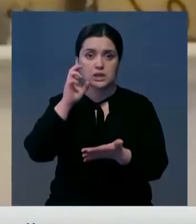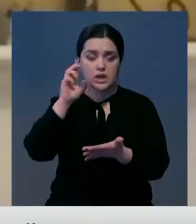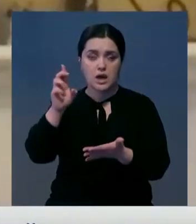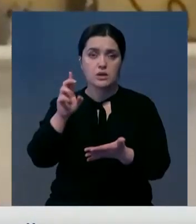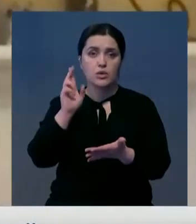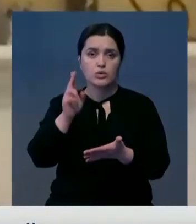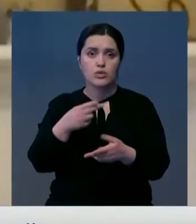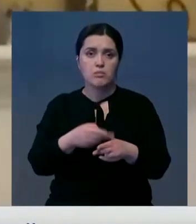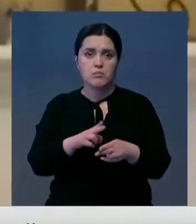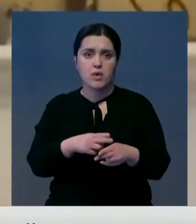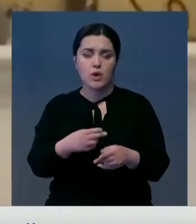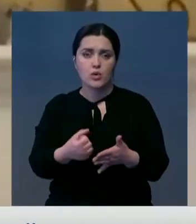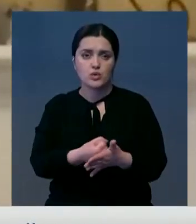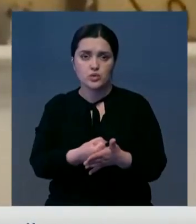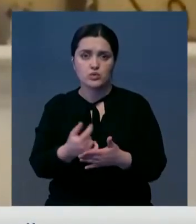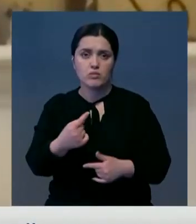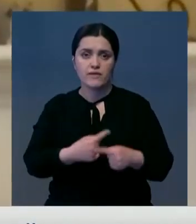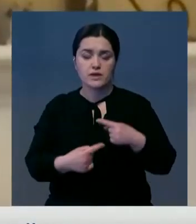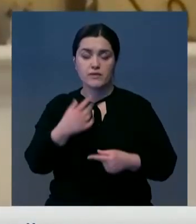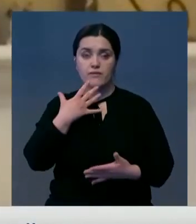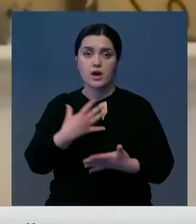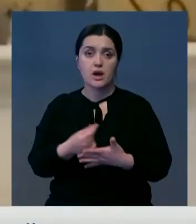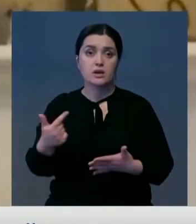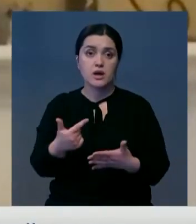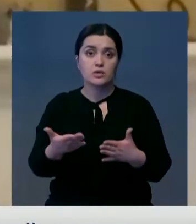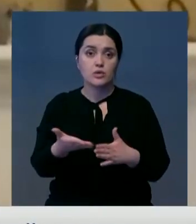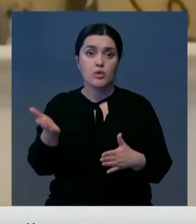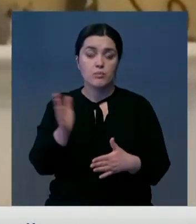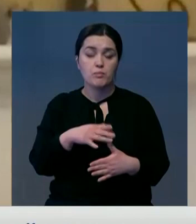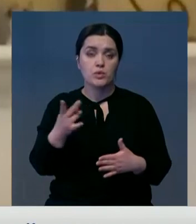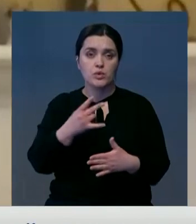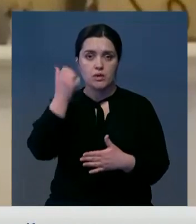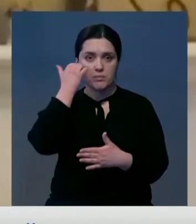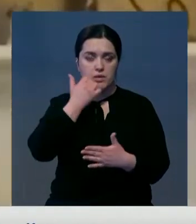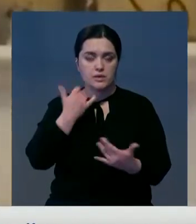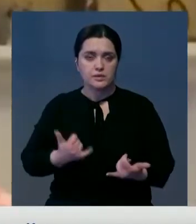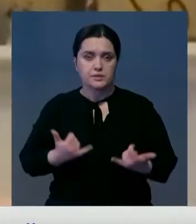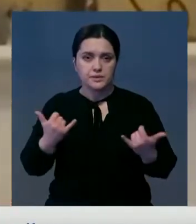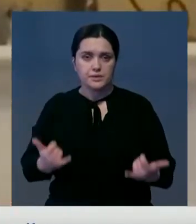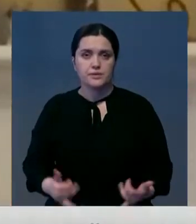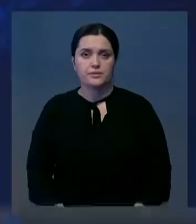предпринимают максимальные усилия, чтобы вернуть своих граждан домой, и за это нужно отдать им должное.